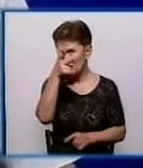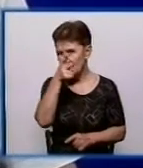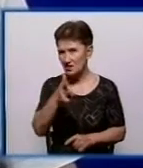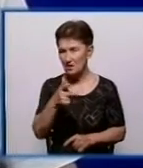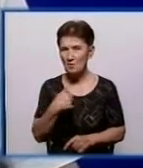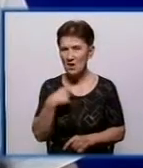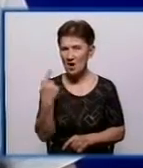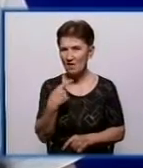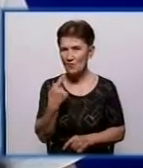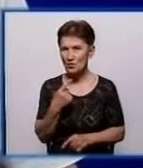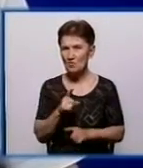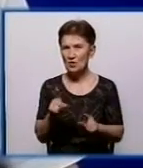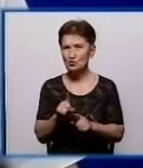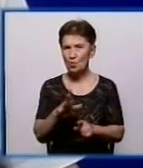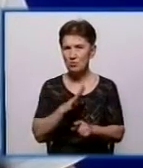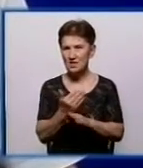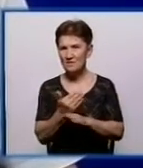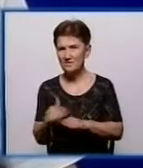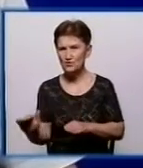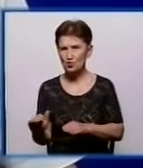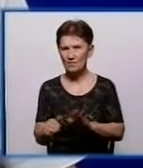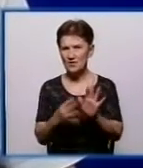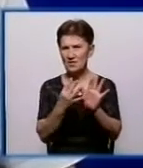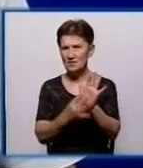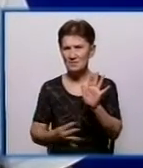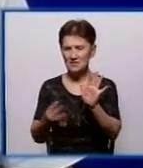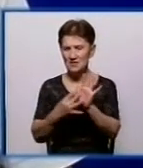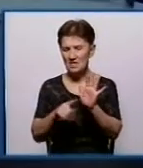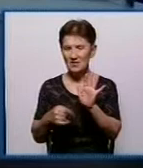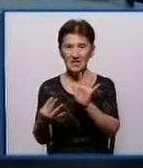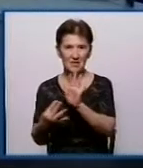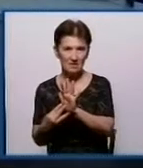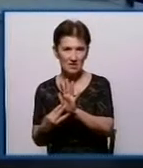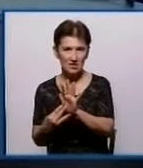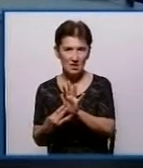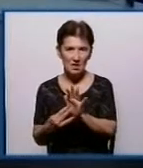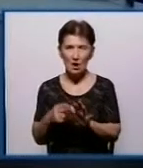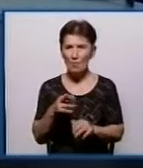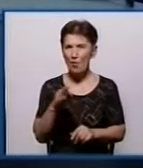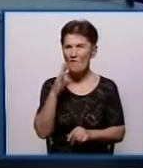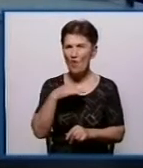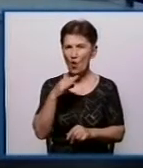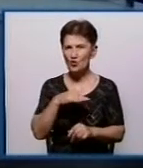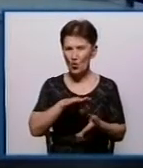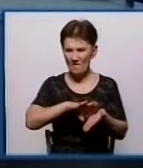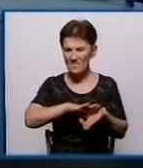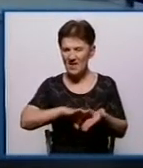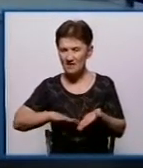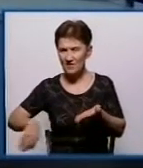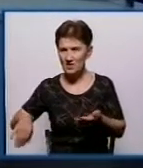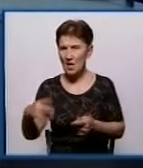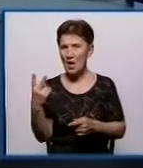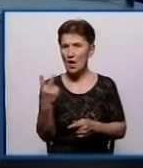говоримо про те, що було відшкодування 99,9% по тарифу водовідведення. В другому